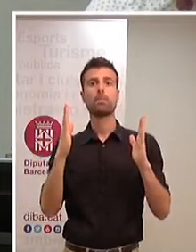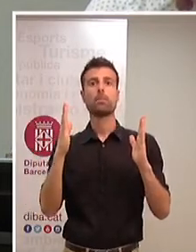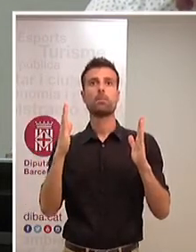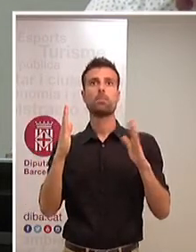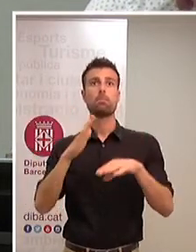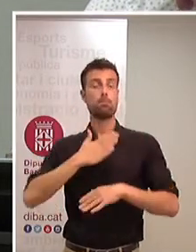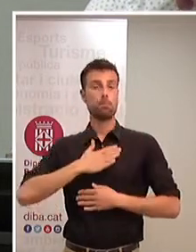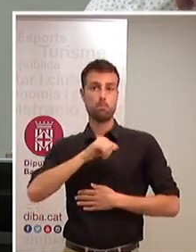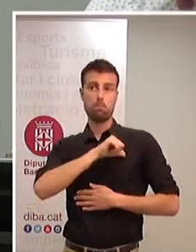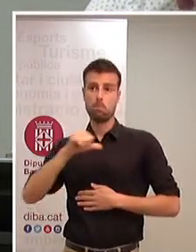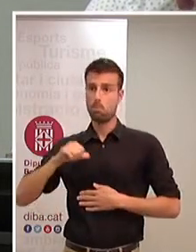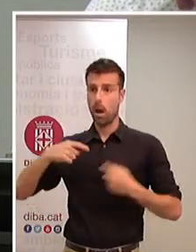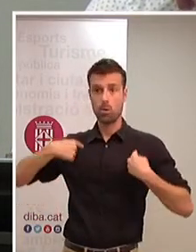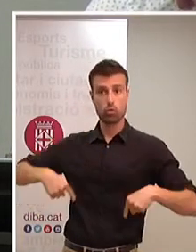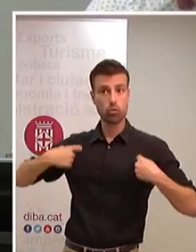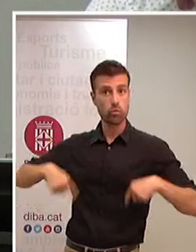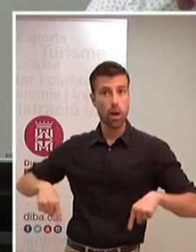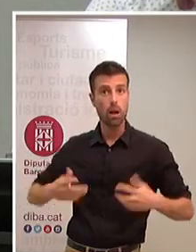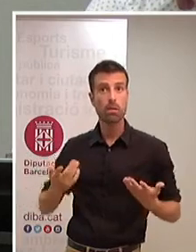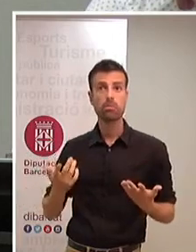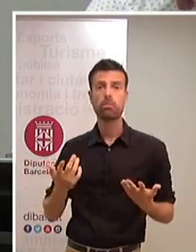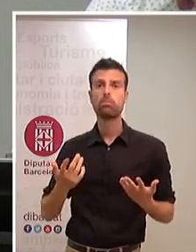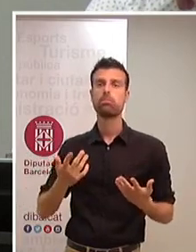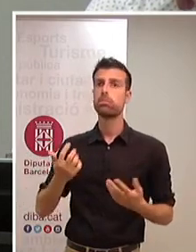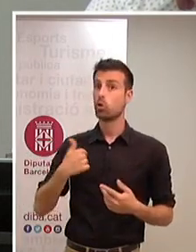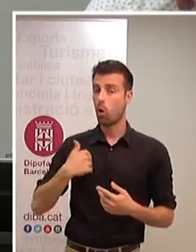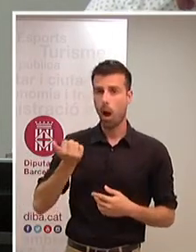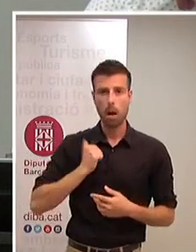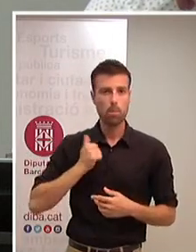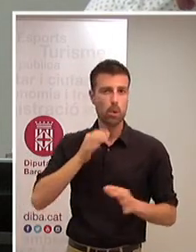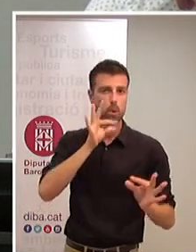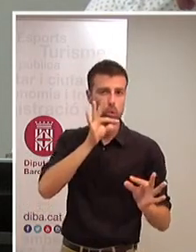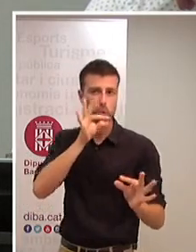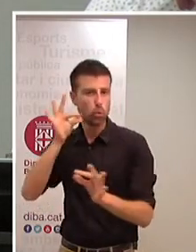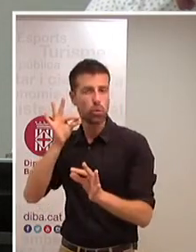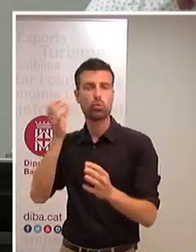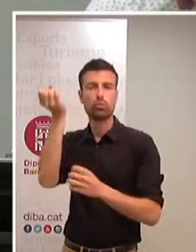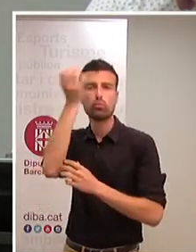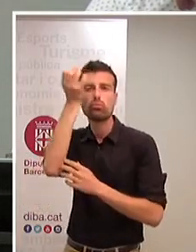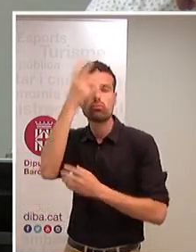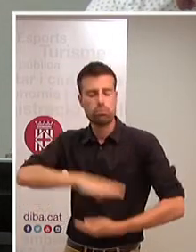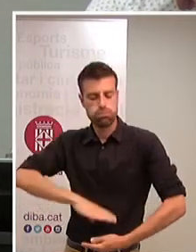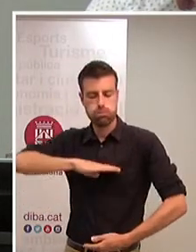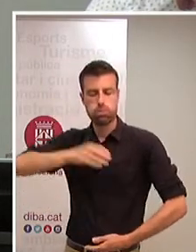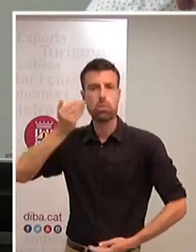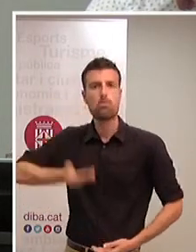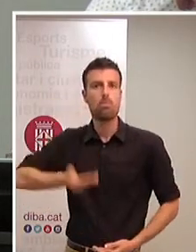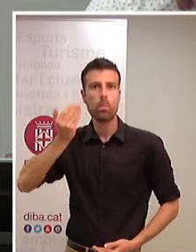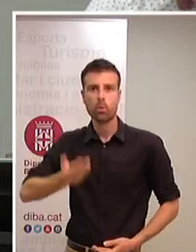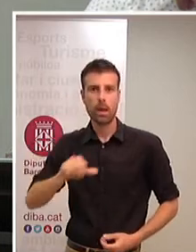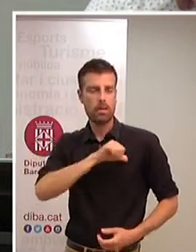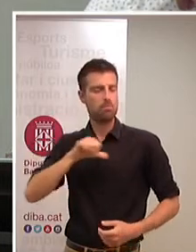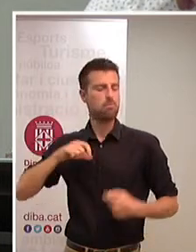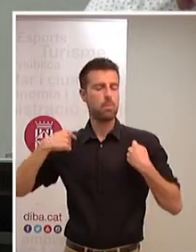personalment he pogut aprofitar amb un aprenentatge importantíssim i personal.